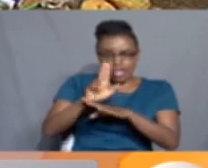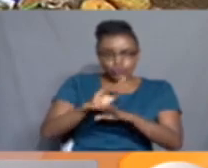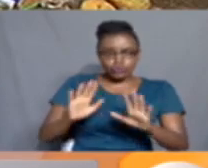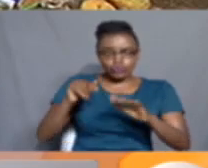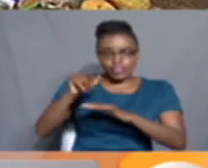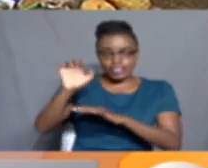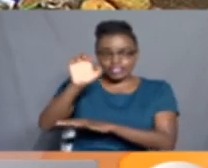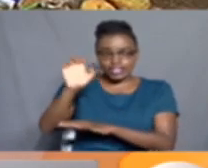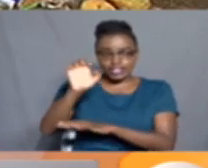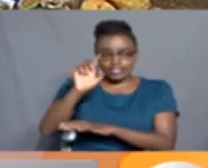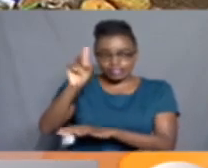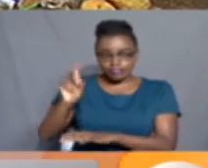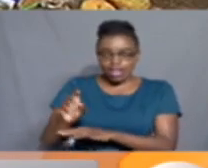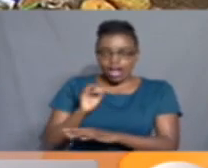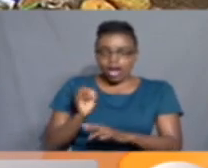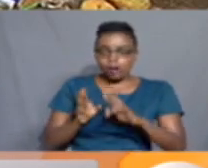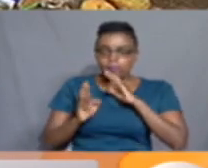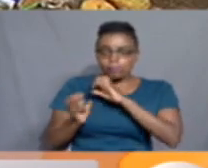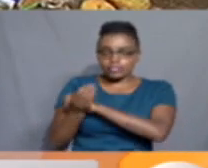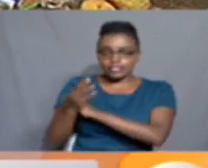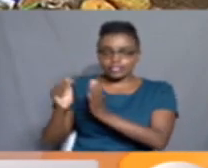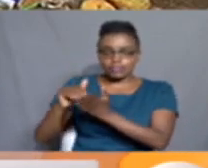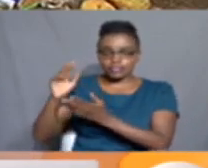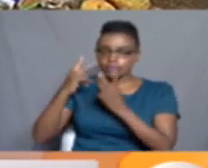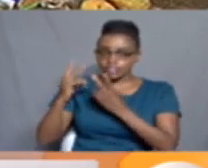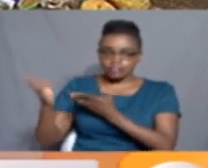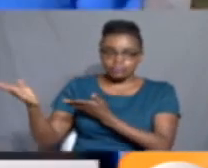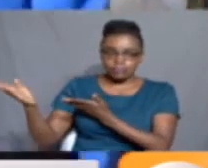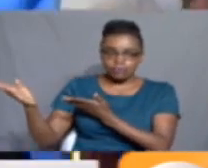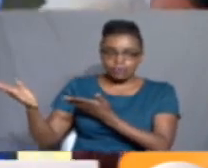pasaka hii Merian Nyambura na tarifa zaidi